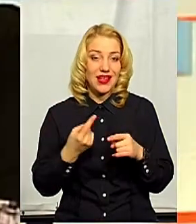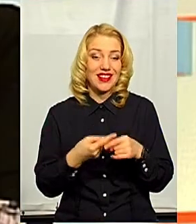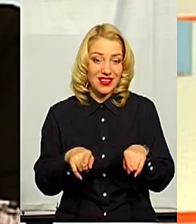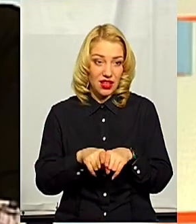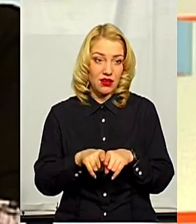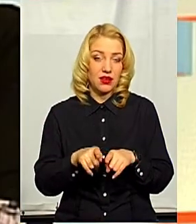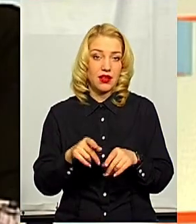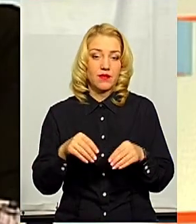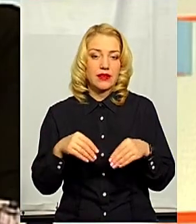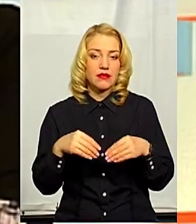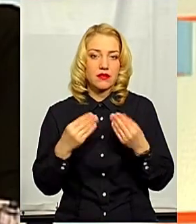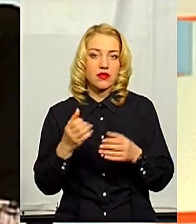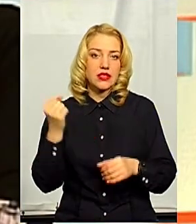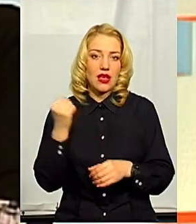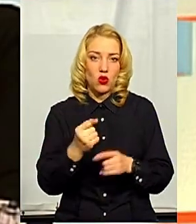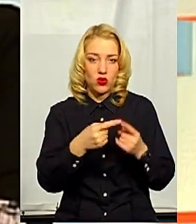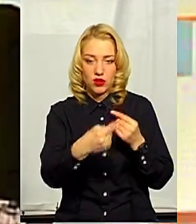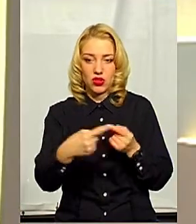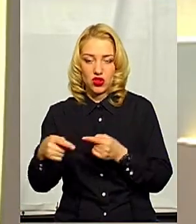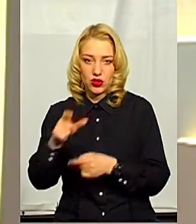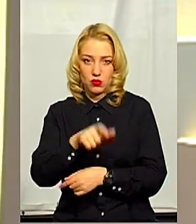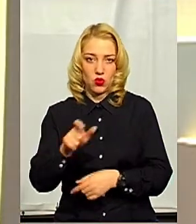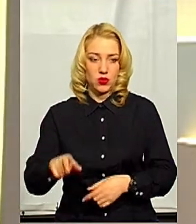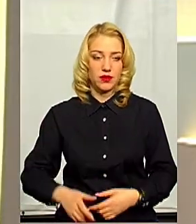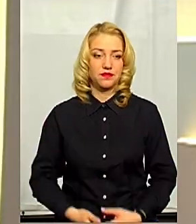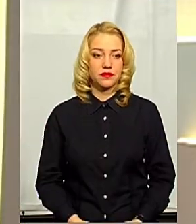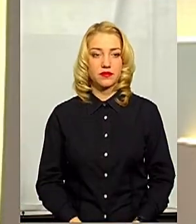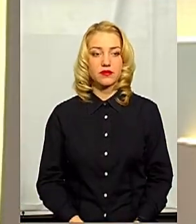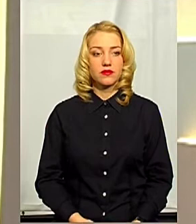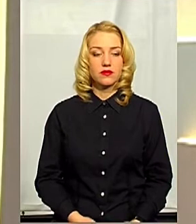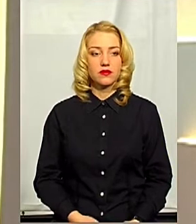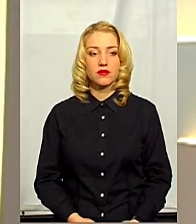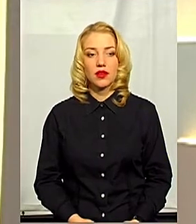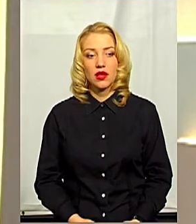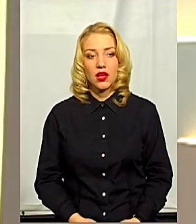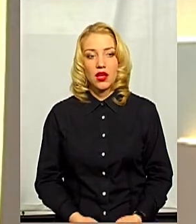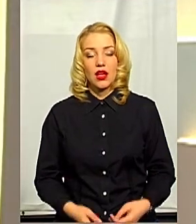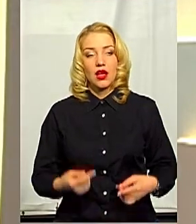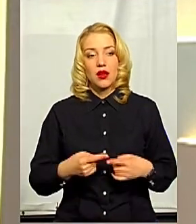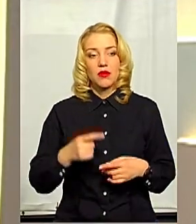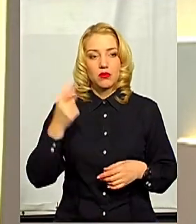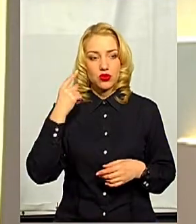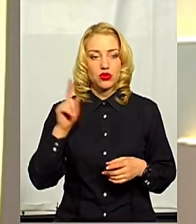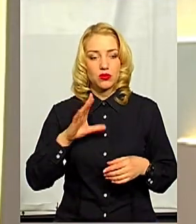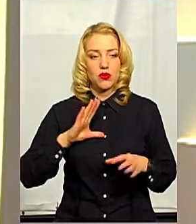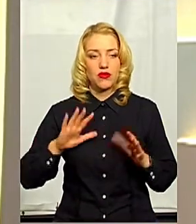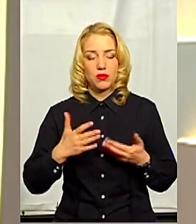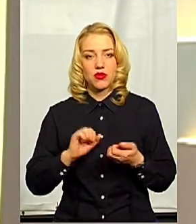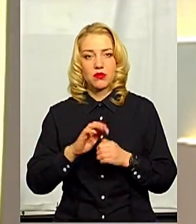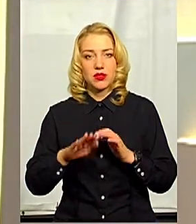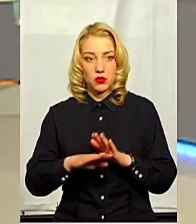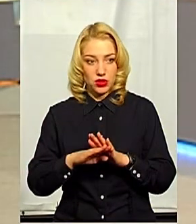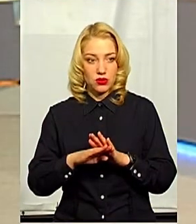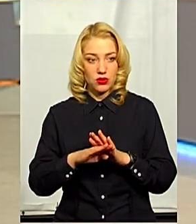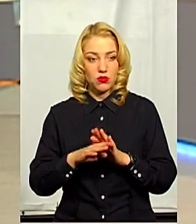ставити під загрозу здоров'я інших осіб. От ми почули, так, що була підозра в Каменці-Подільському. І вона